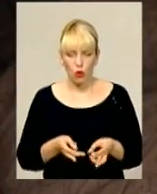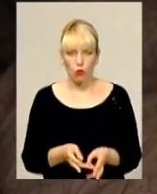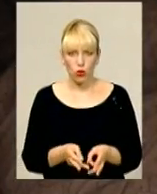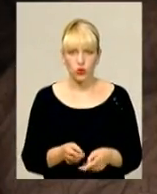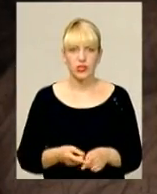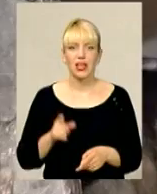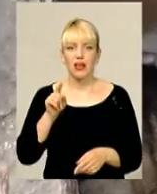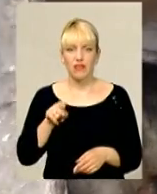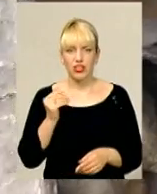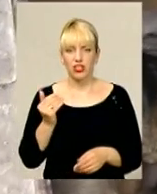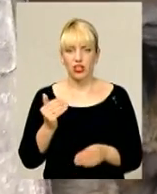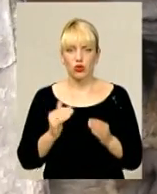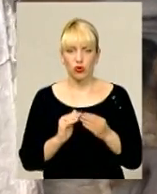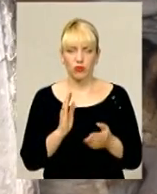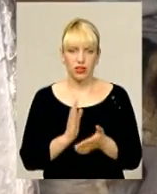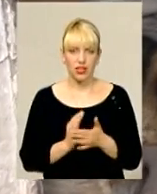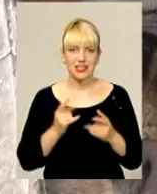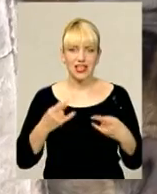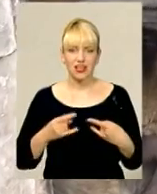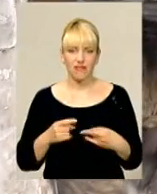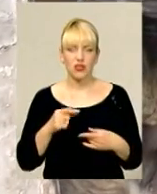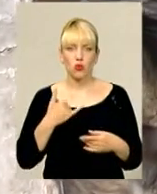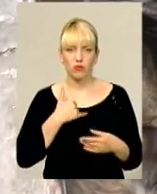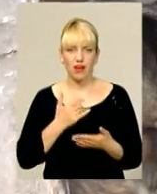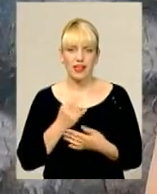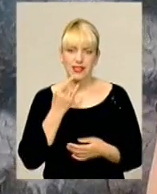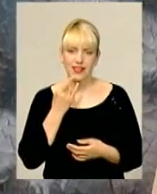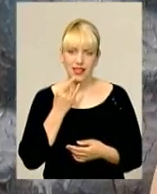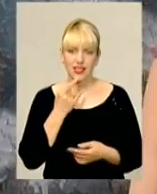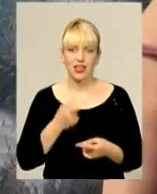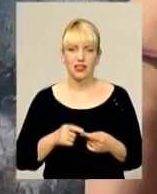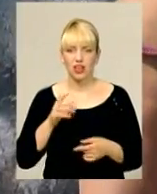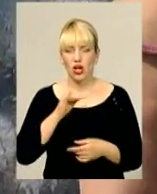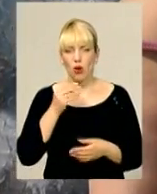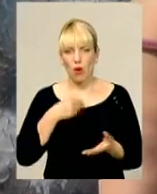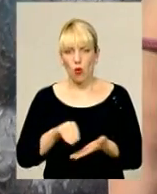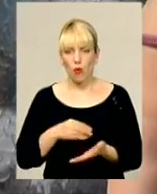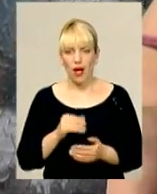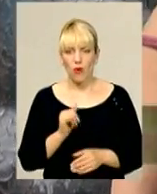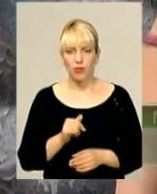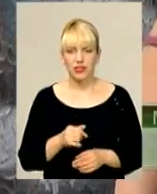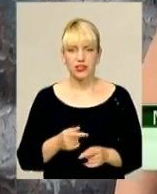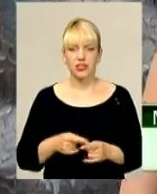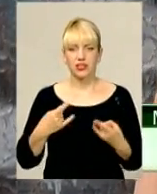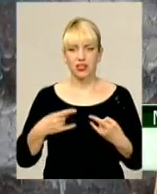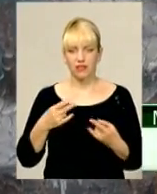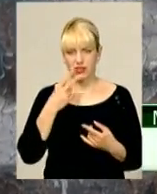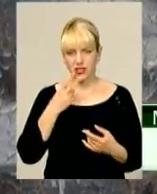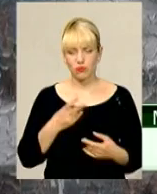навіть телевізор. У мене є генератор, ось нічку купуємо бензин, а телевізор дивимо.